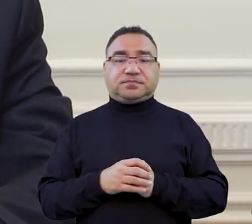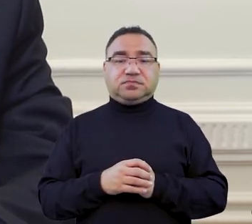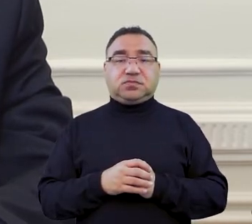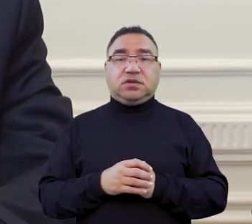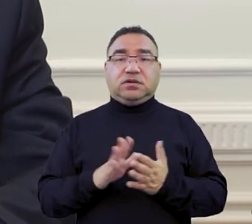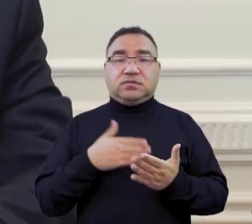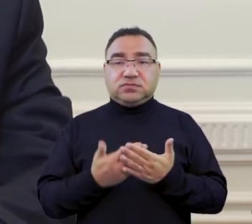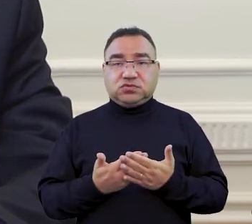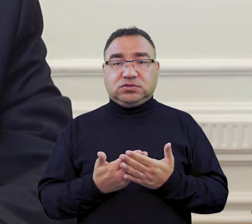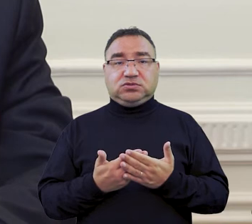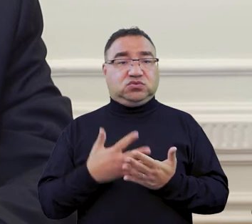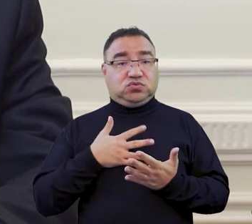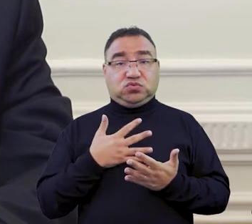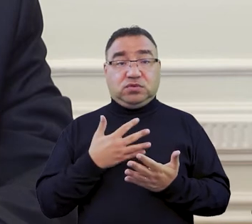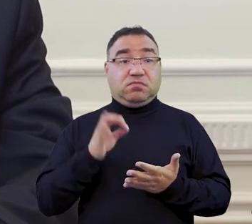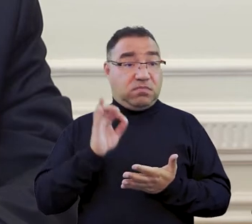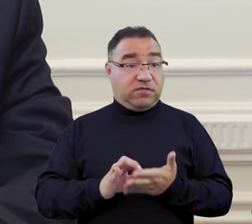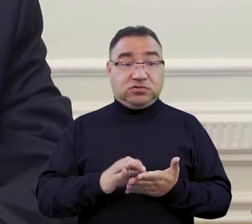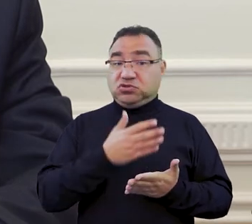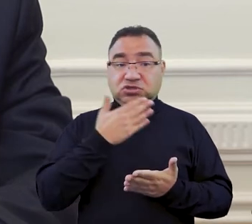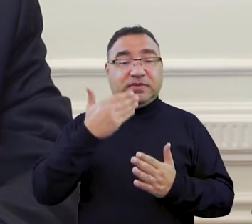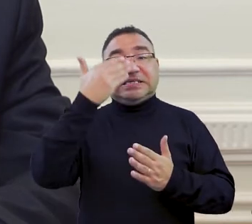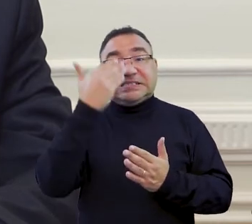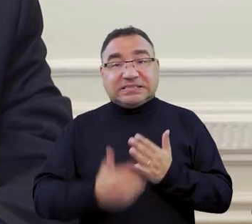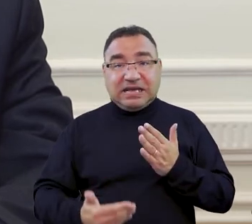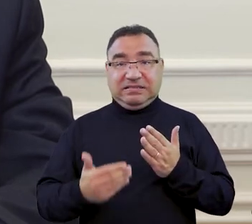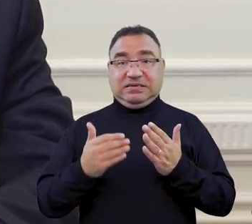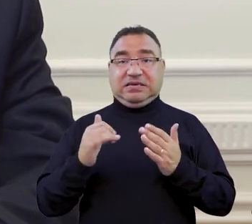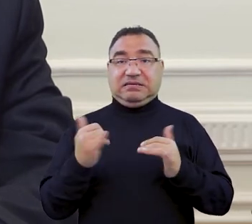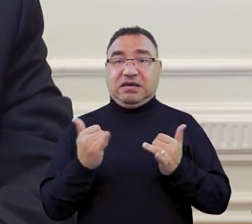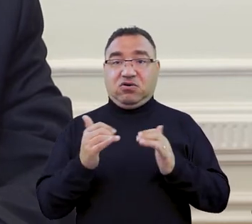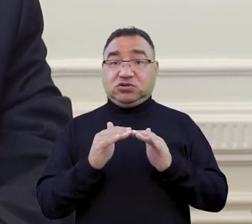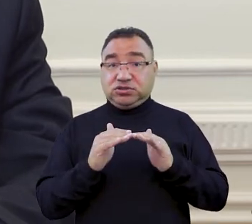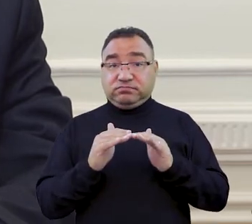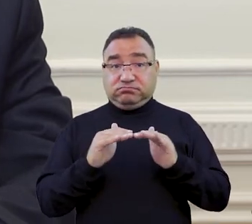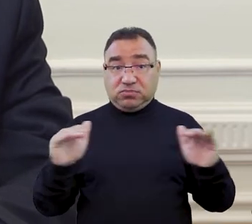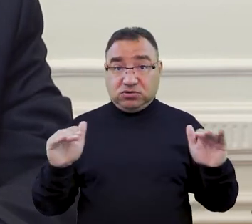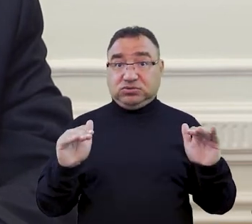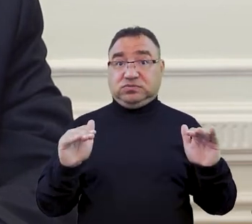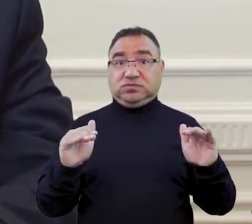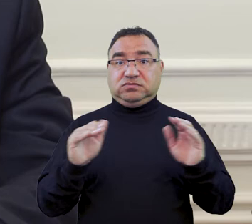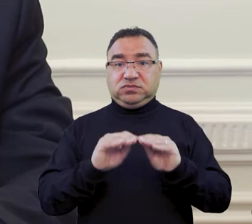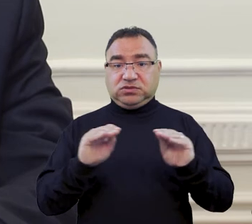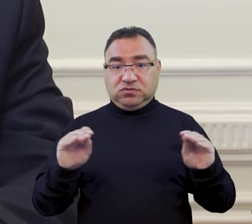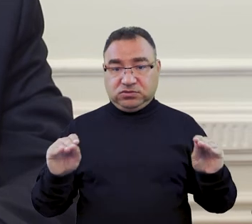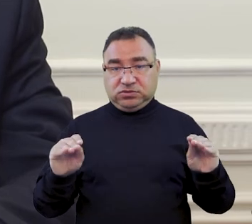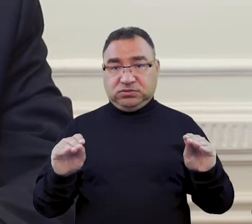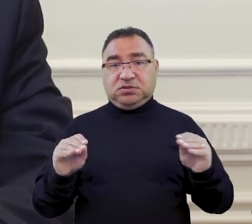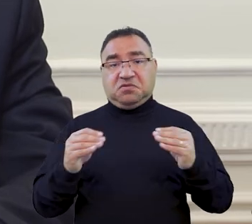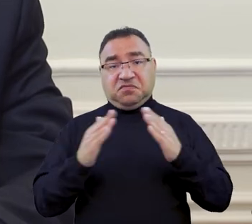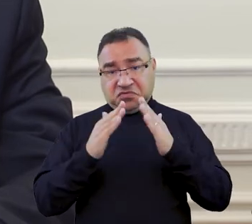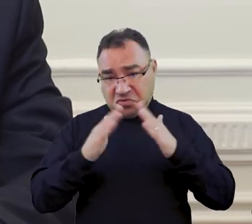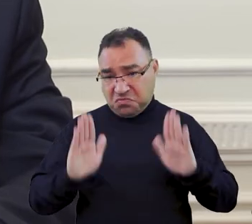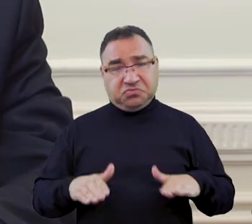jest pewność, że bez jakiegokolwiek uszczerbku na jakości to nauczanie może być